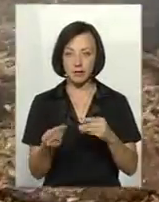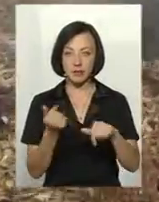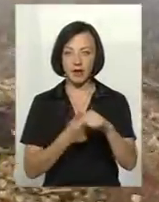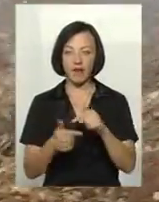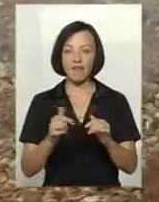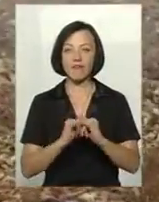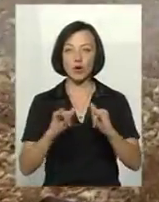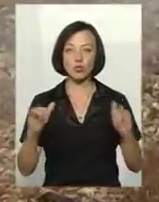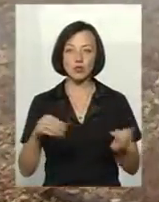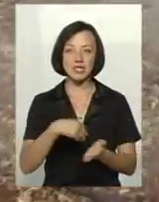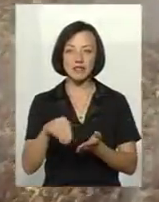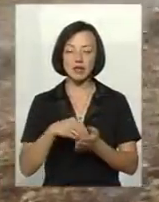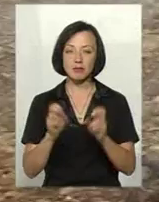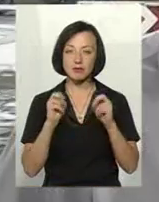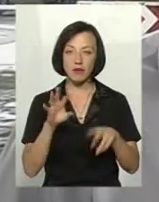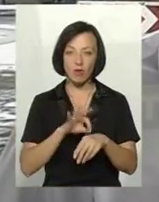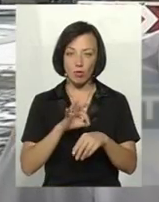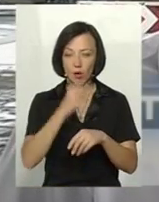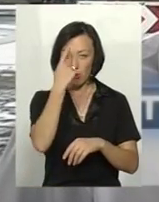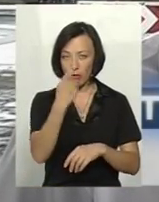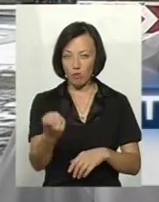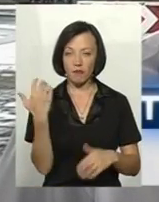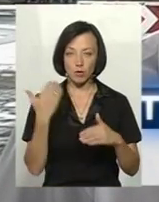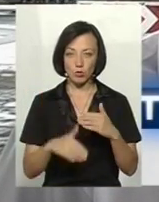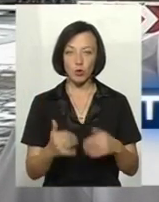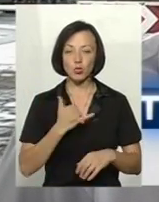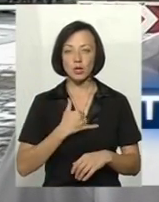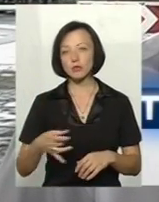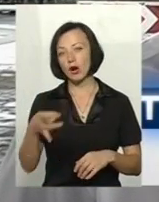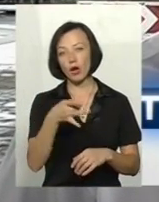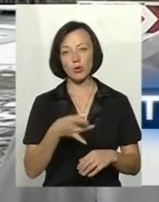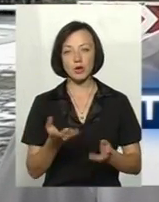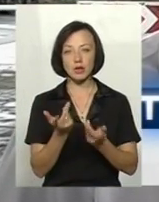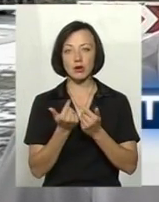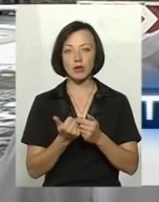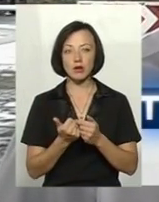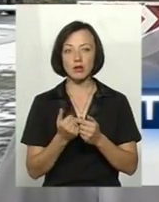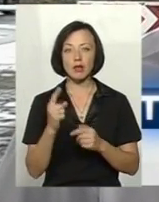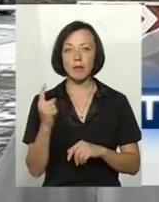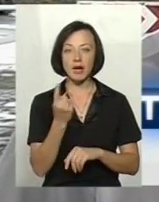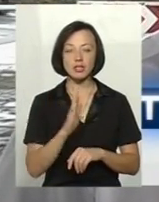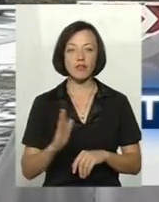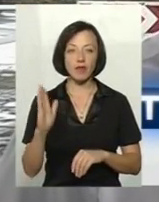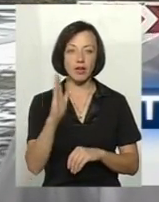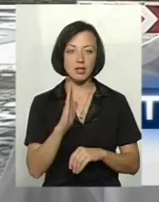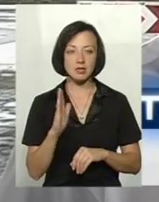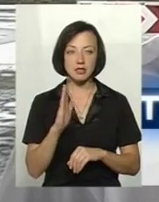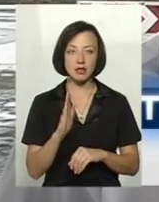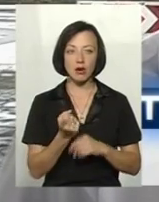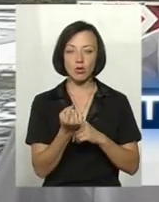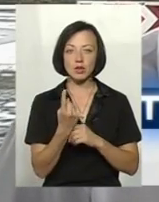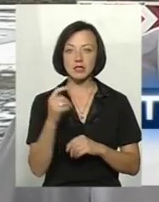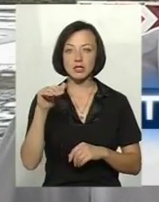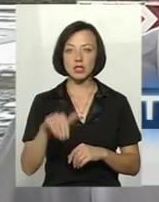про небезпеку поширення африканки повідомили. Сьогодні в нашому районі практично нараховується на перше вересня 11